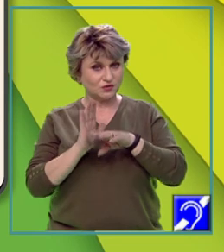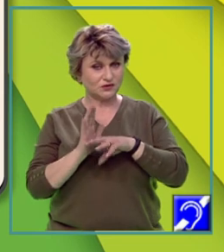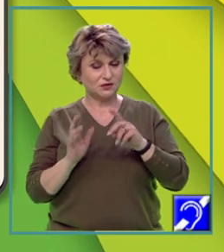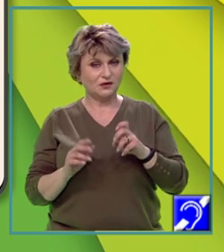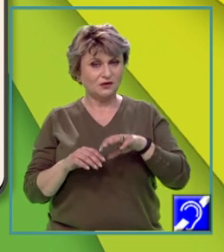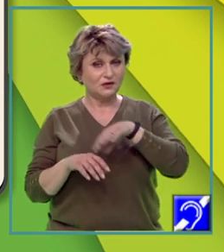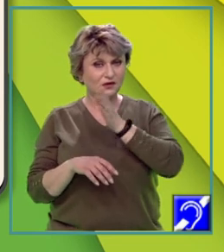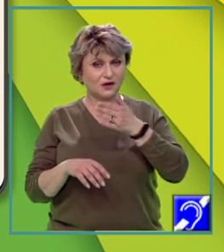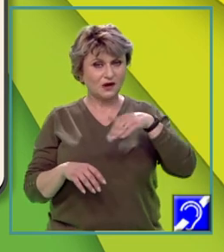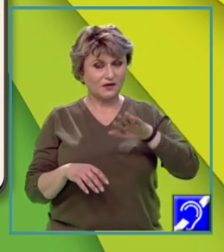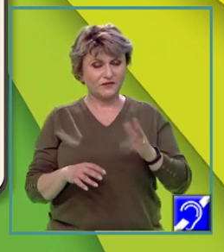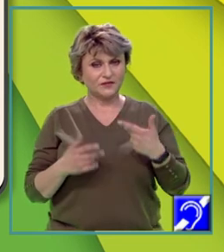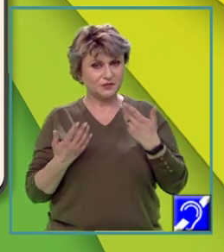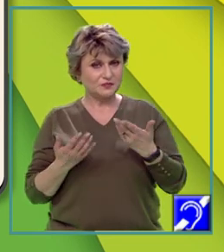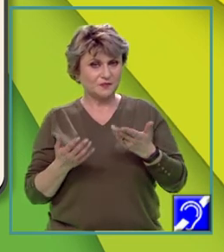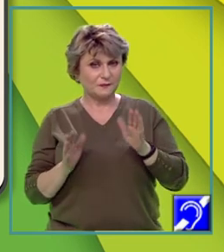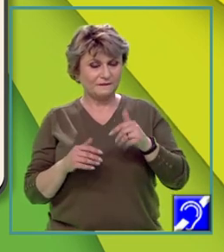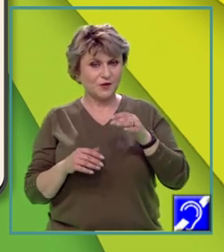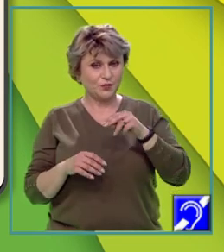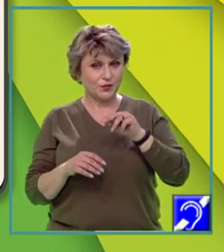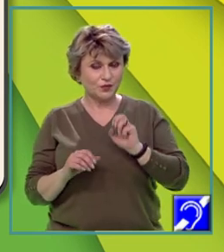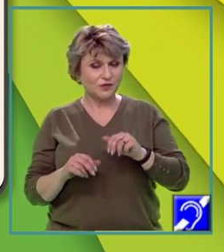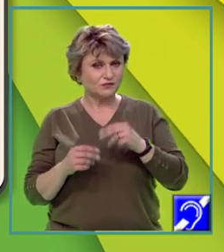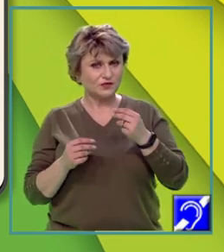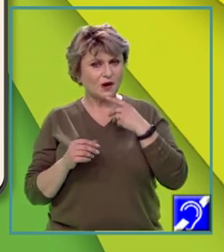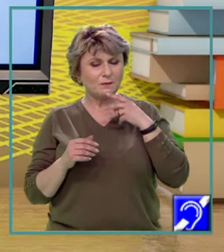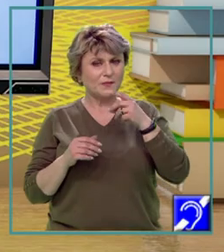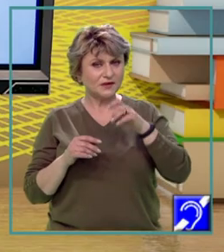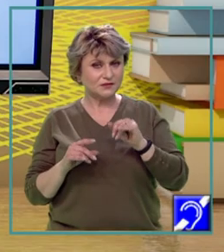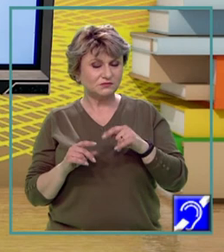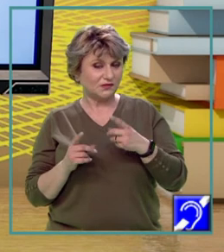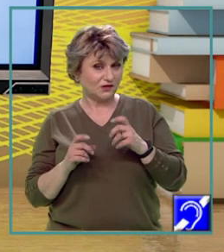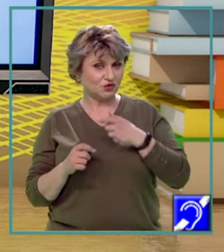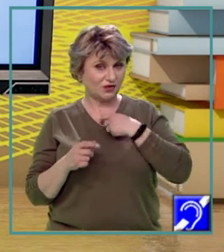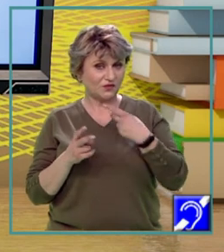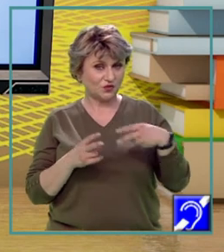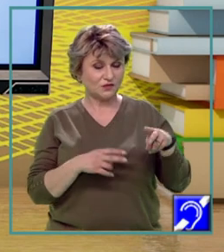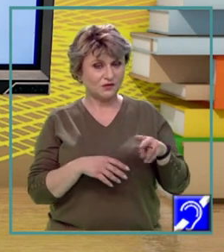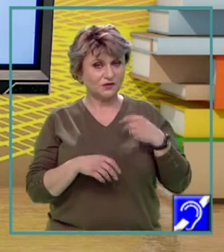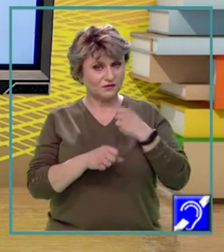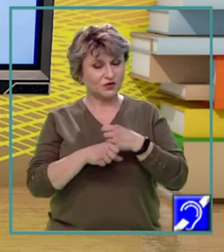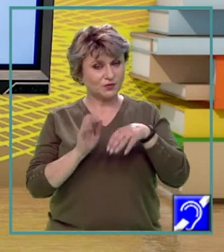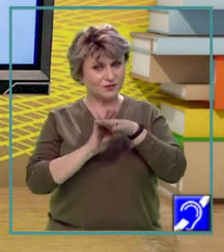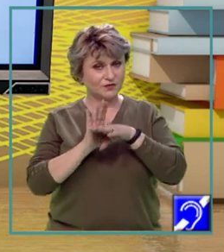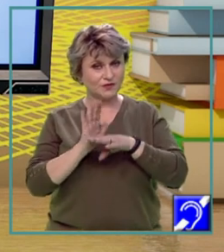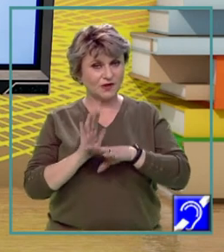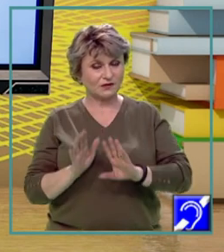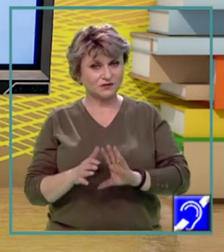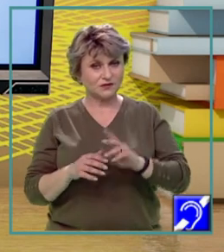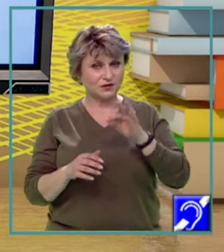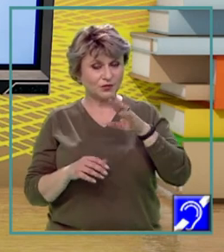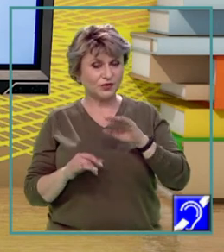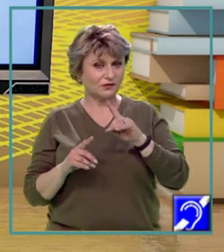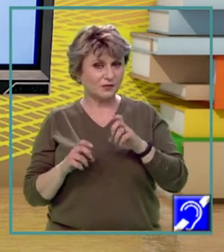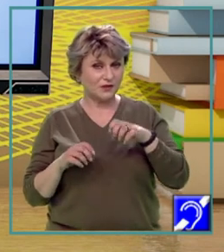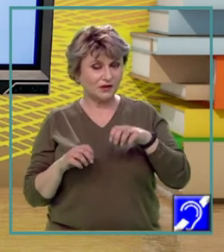de relief impun o etajare a mediilor geografice. În continuare vom caracteriza tipurile